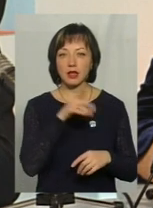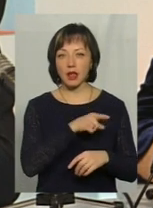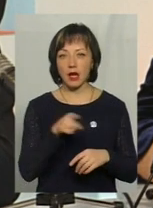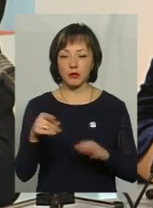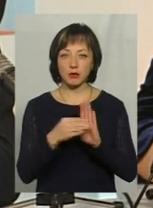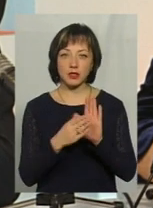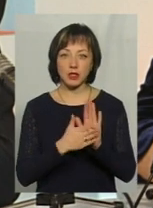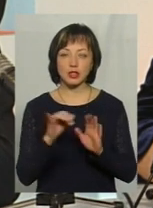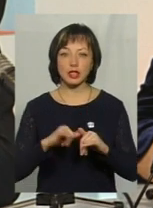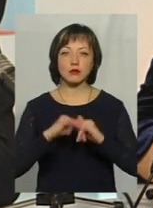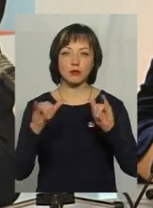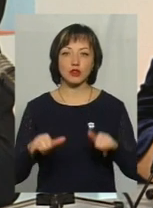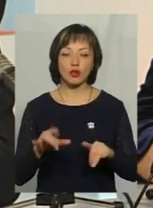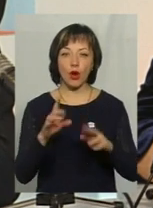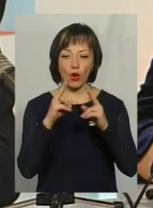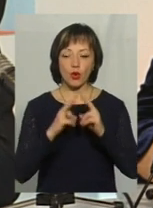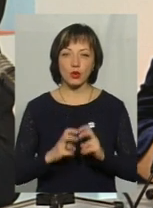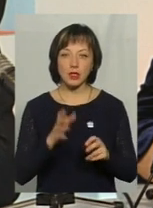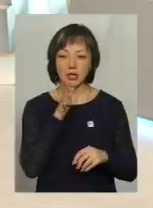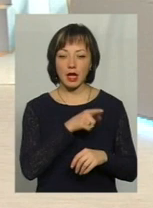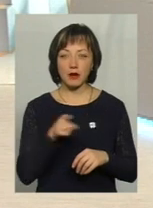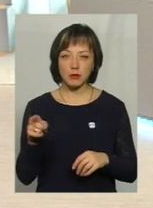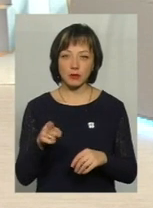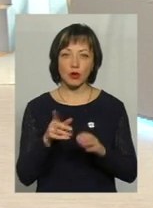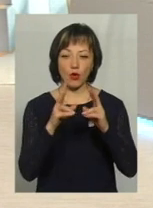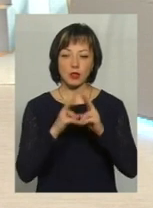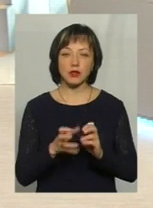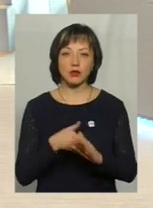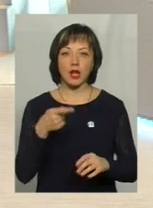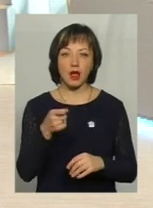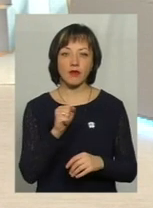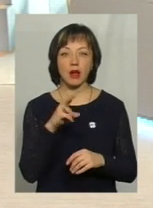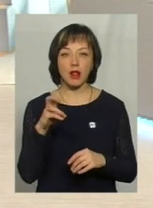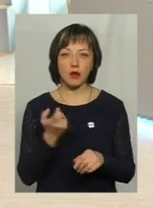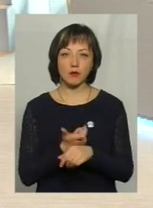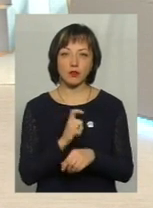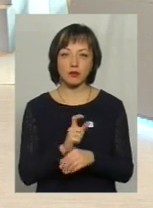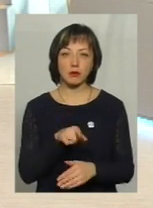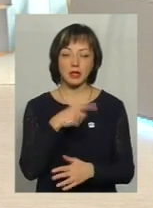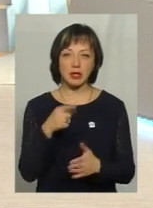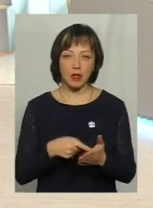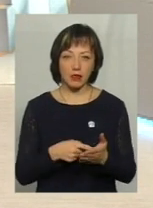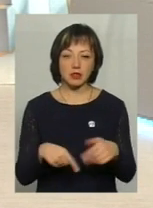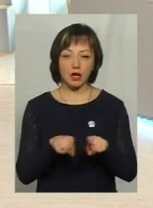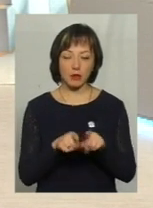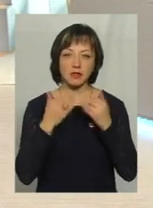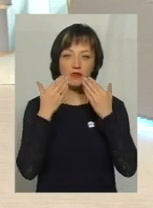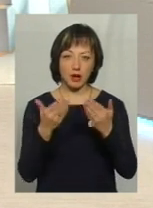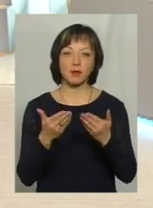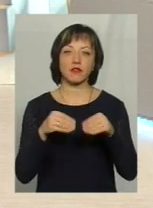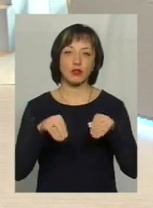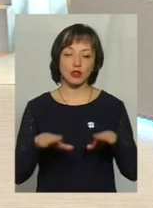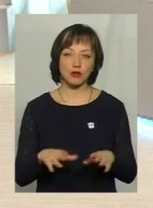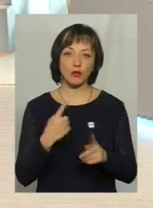і збільшує термін розгляду заяви. Проте більшість питань з такими зверненнями